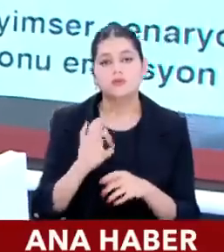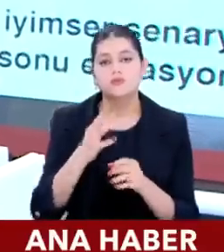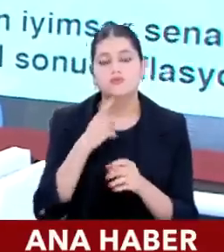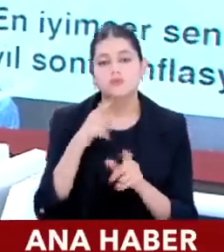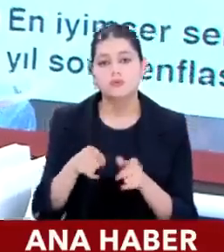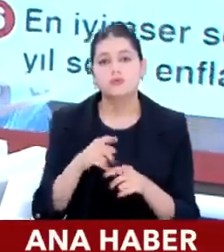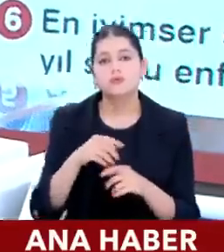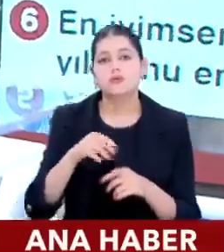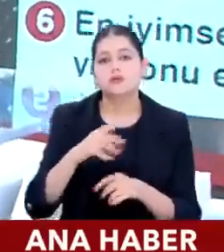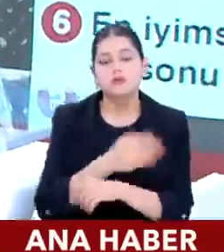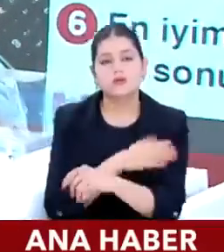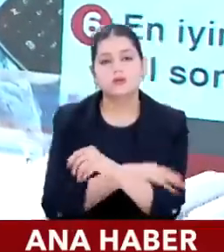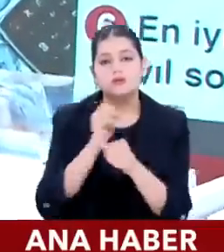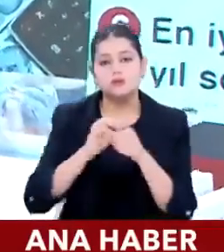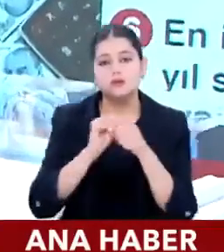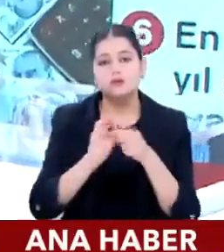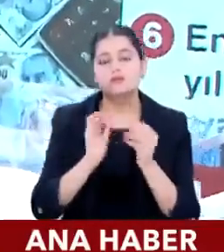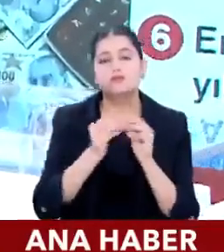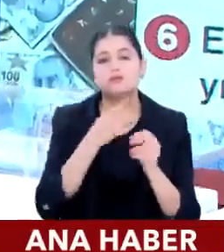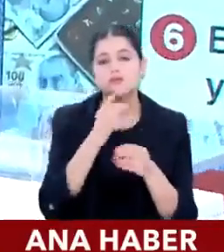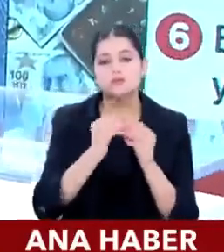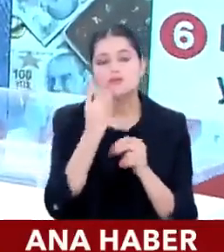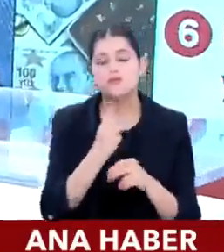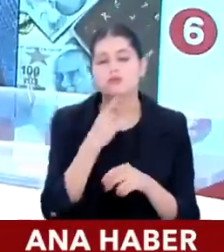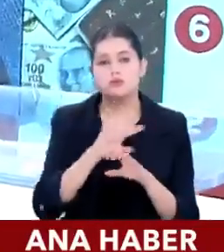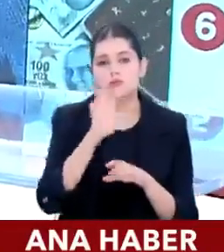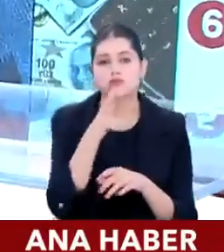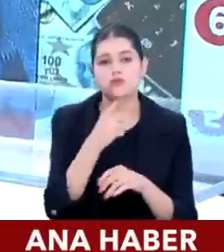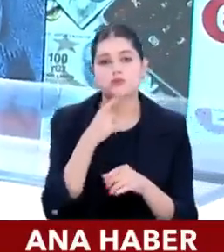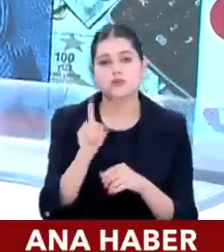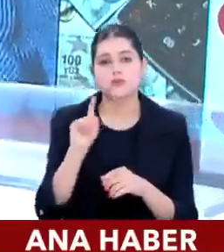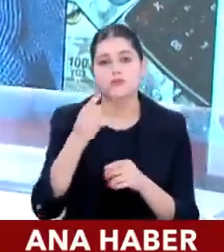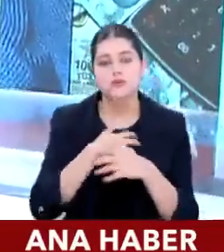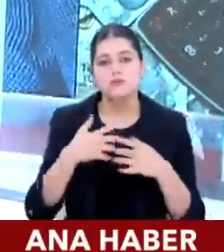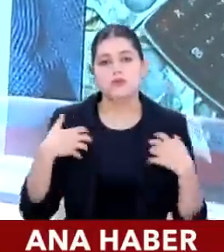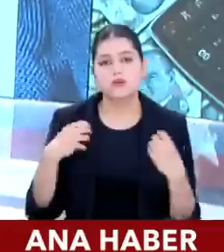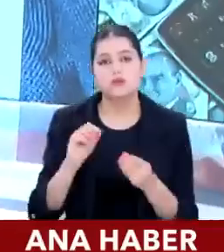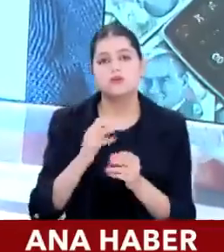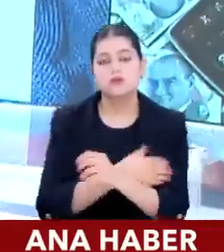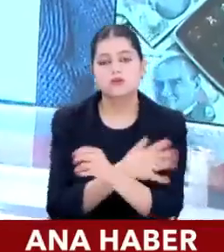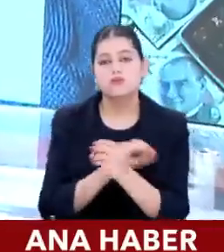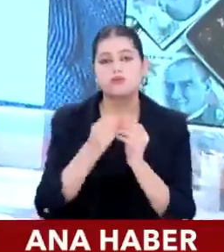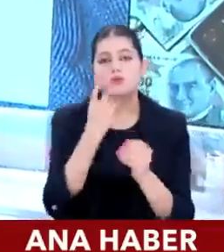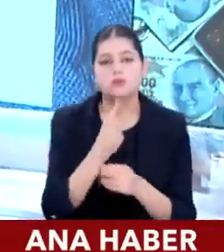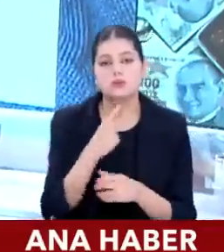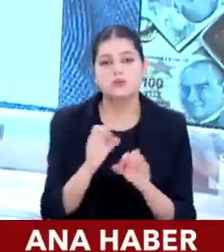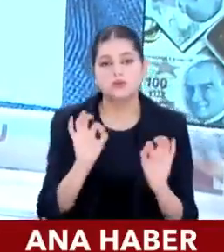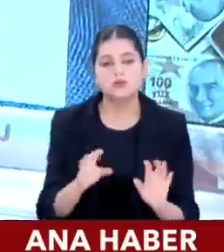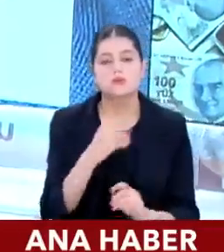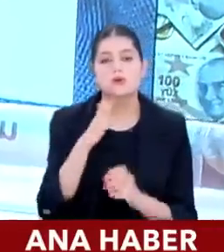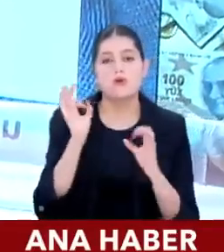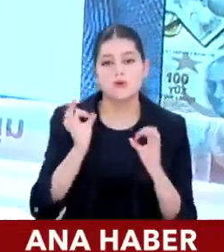Ve bunun halkımızı giderek yoksullaştırdığı da muhakkak. Dolayısıyla bu bir milli güvenlik meselesi olduğu için de